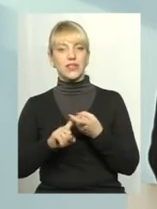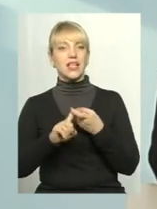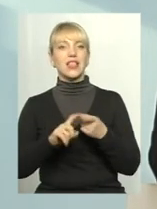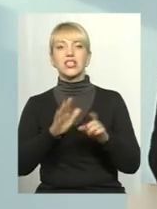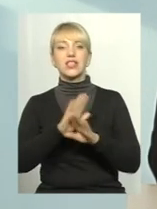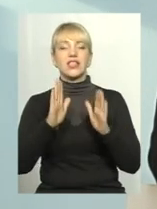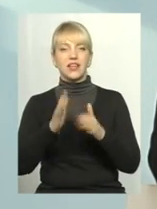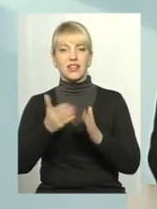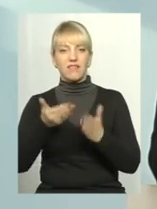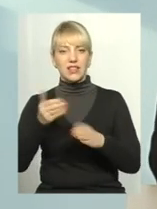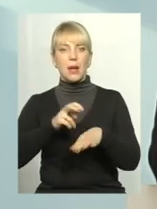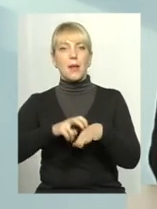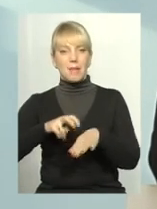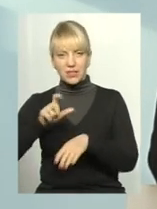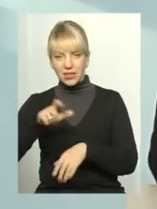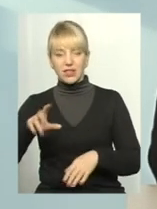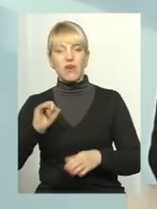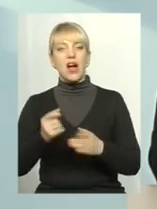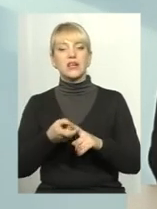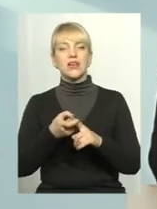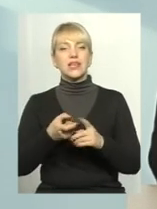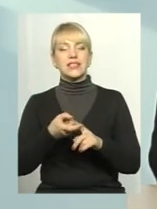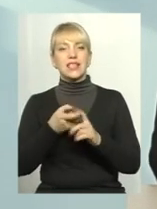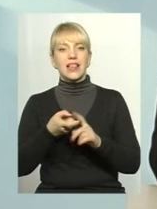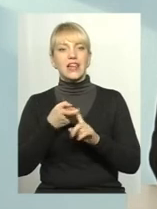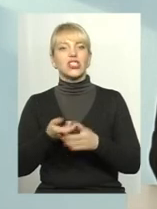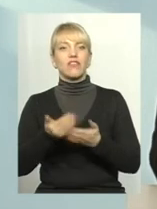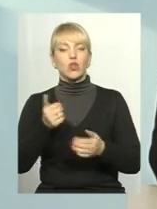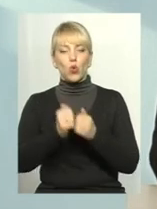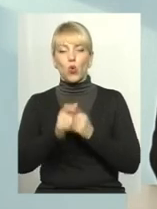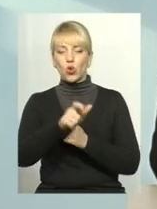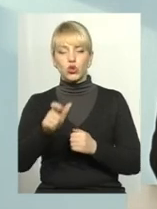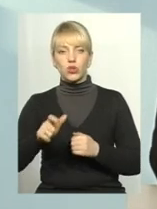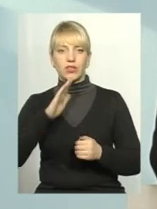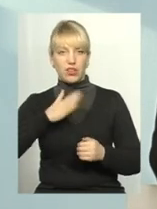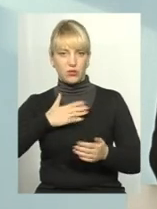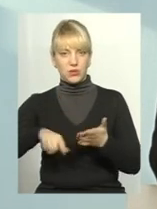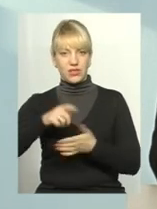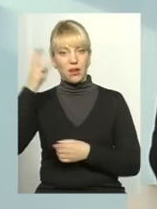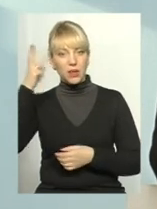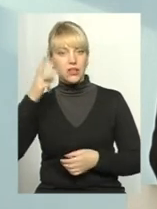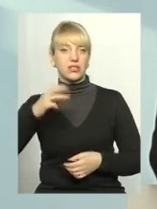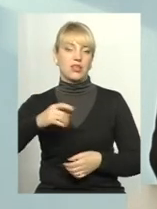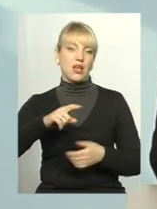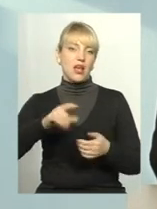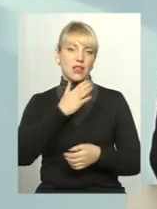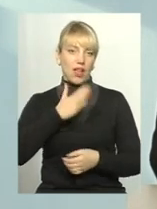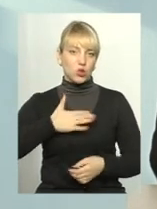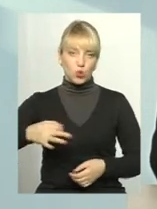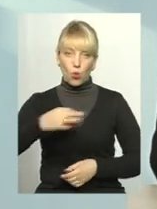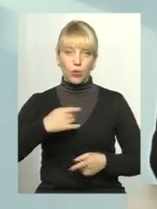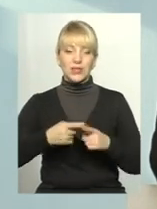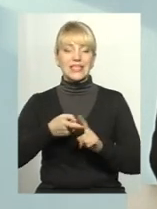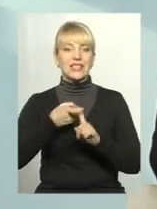тільки від медиків, здоров'я залежить від кожного з мешканців нашого міста, нашої області. Це